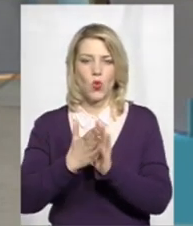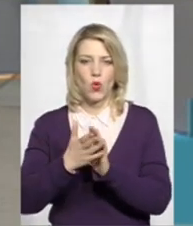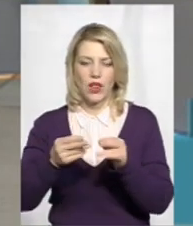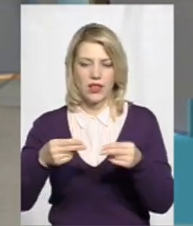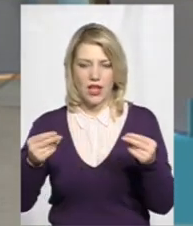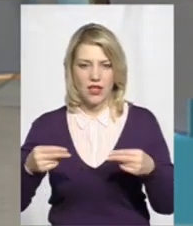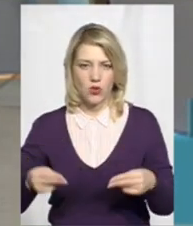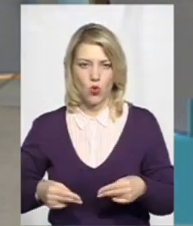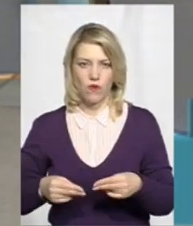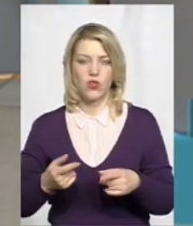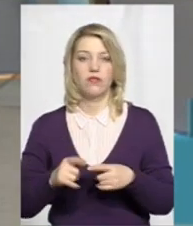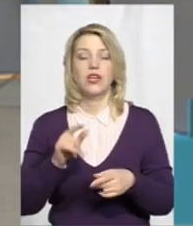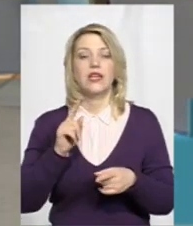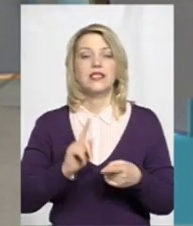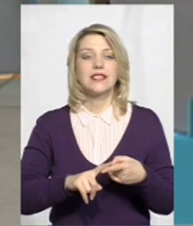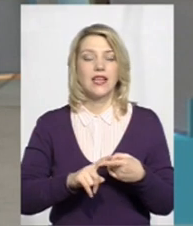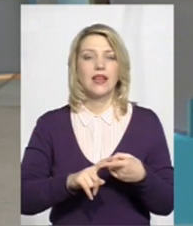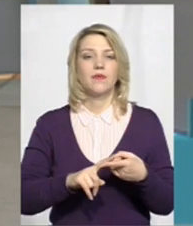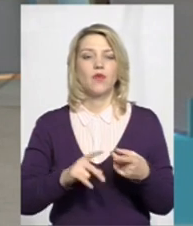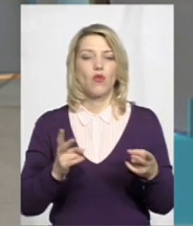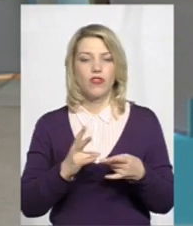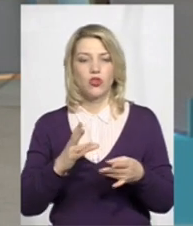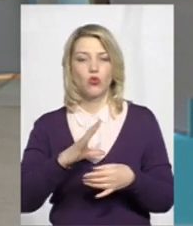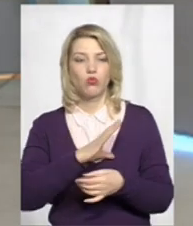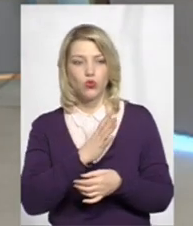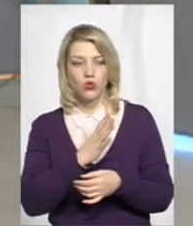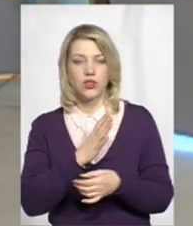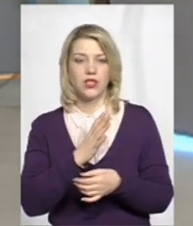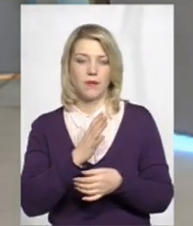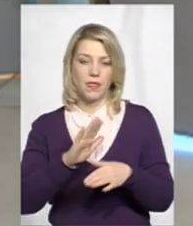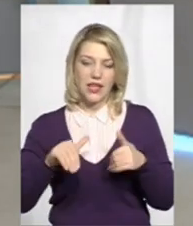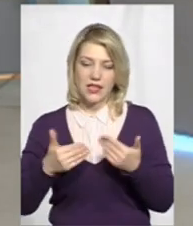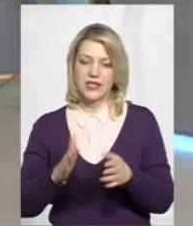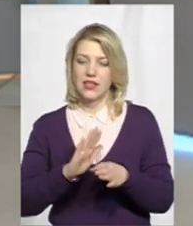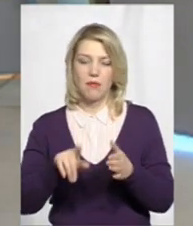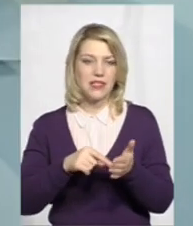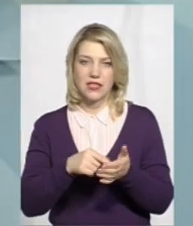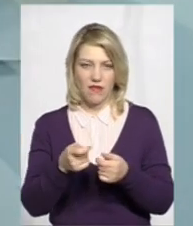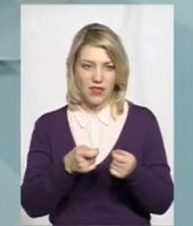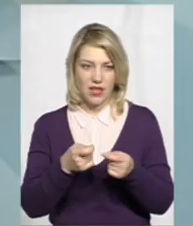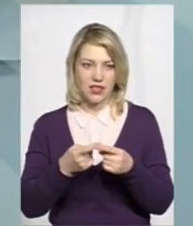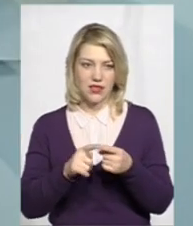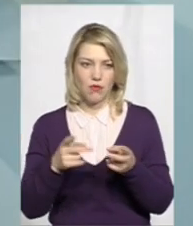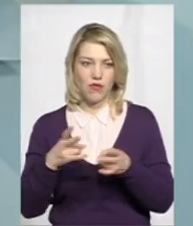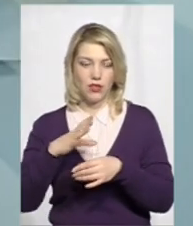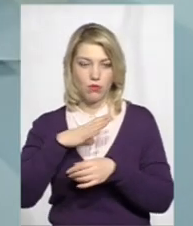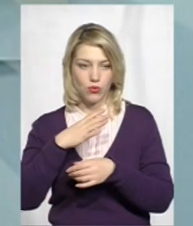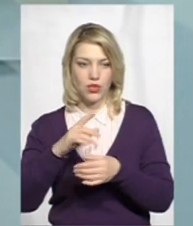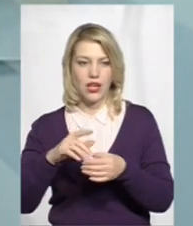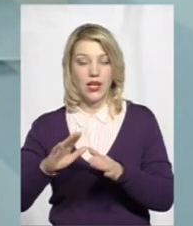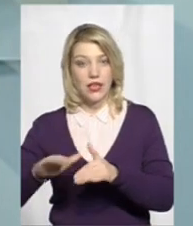Переукладання договорів, власне кажучи, це має бути ініціатива вже не міської влади, це вже має бути